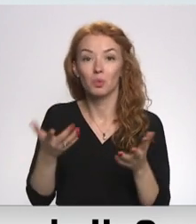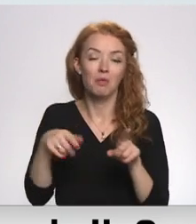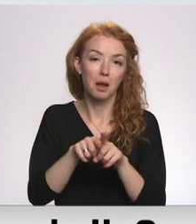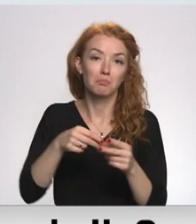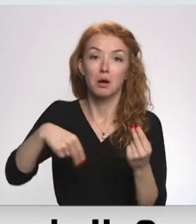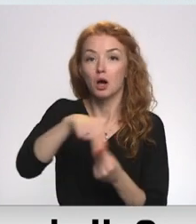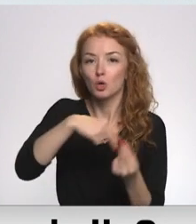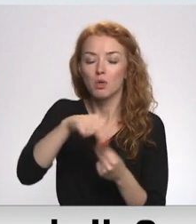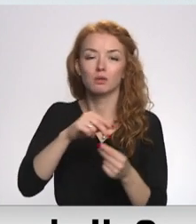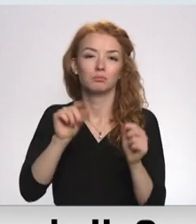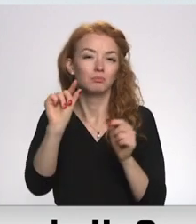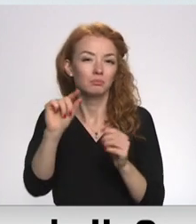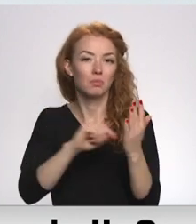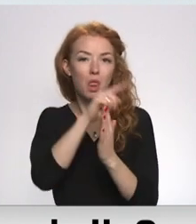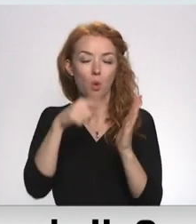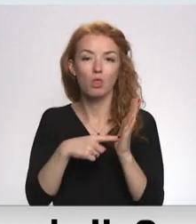pārunāts nedaudz jautājums